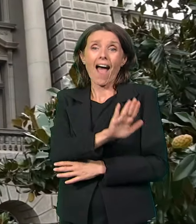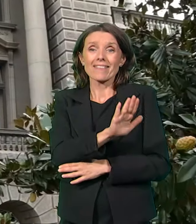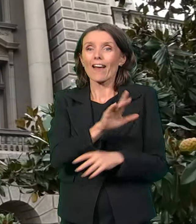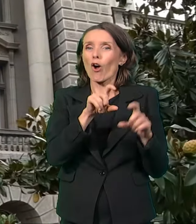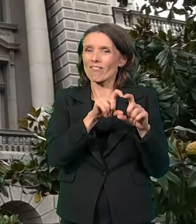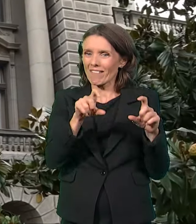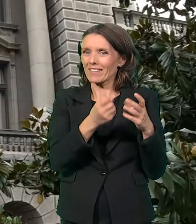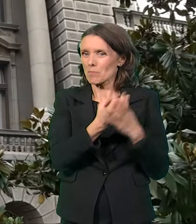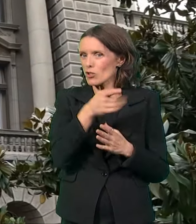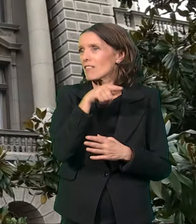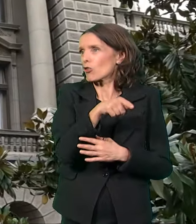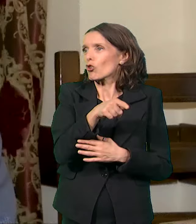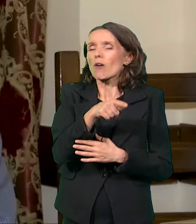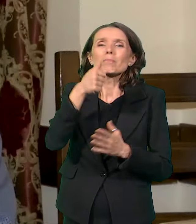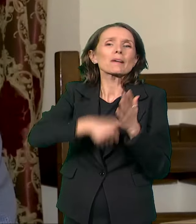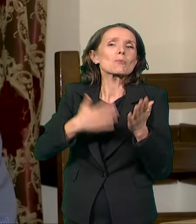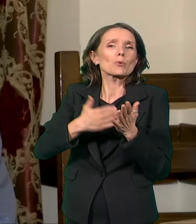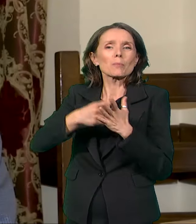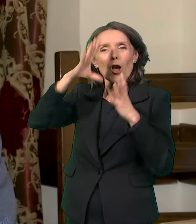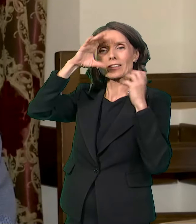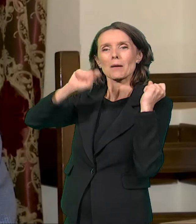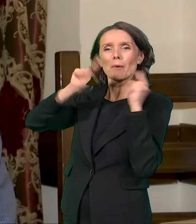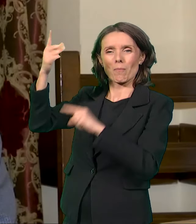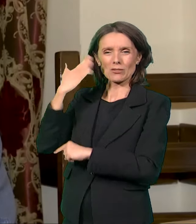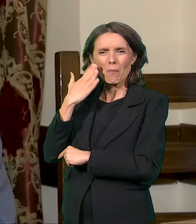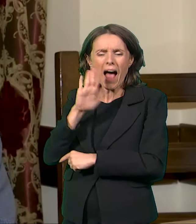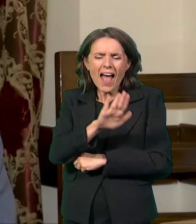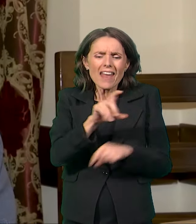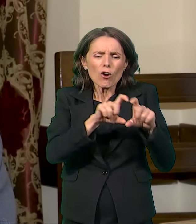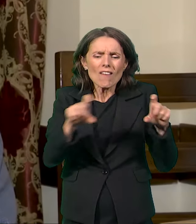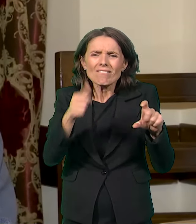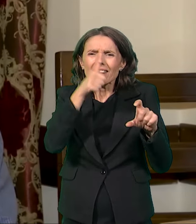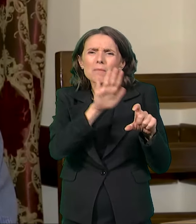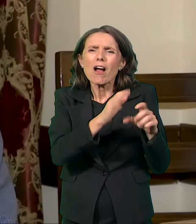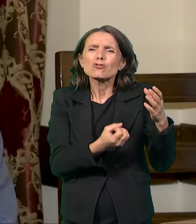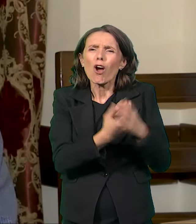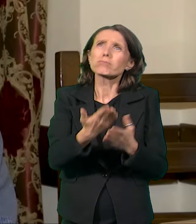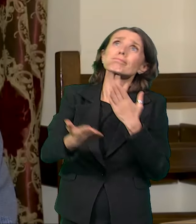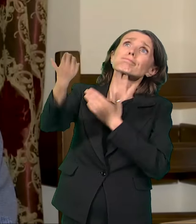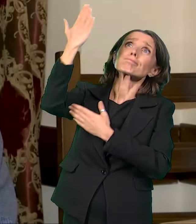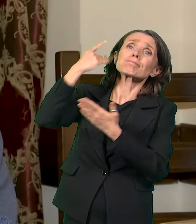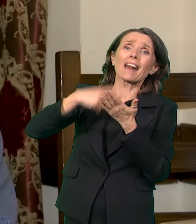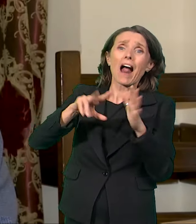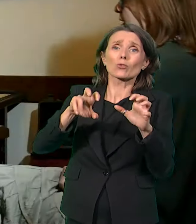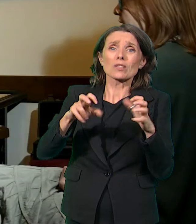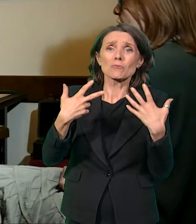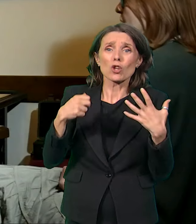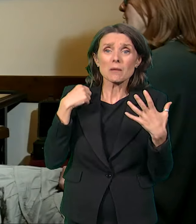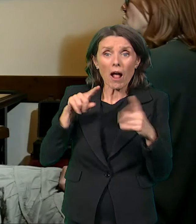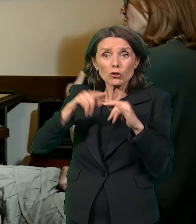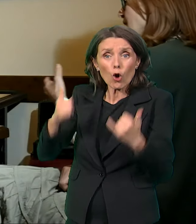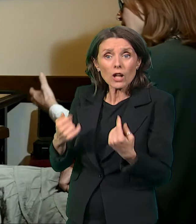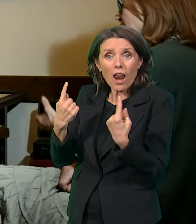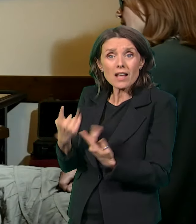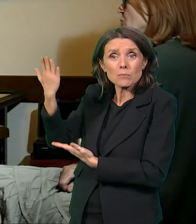I zamislite i dan danas postoji ta kompanija u Američiji. Šta je smer ista podidao od Sava Mali? On